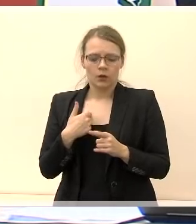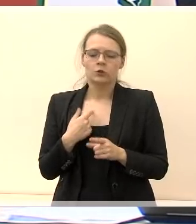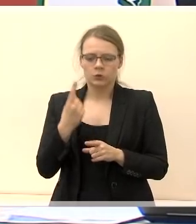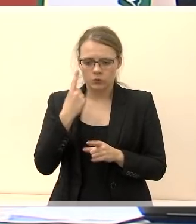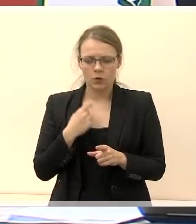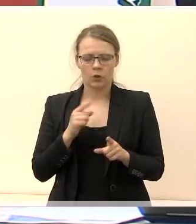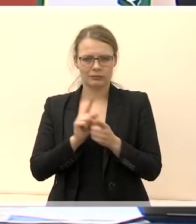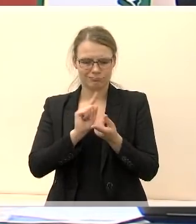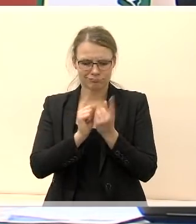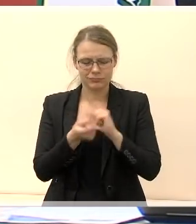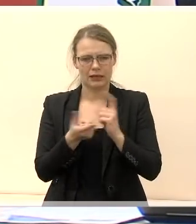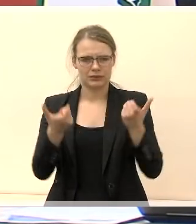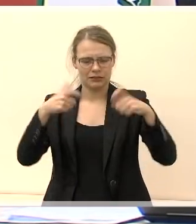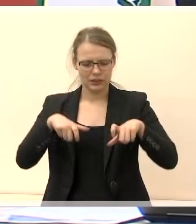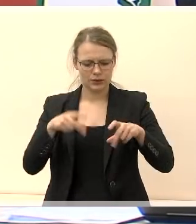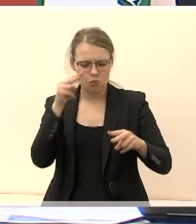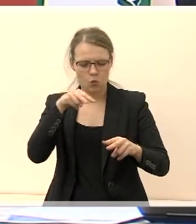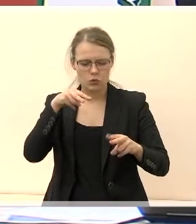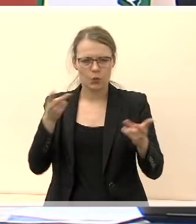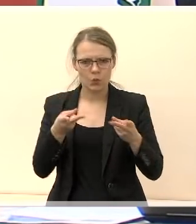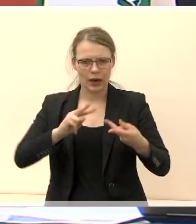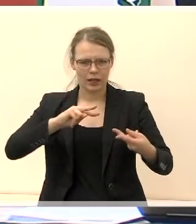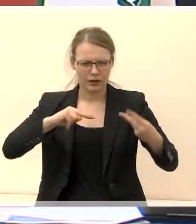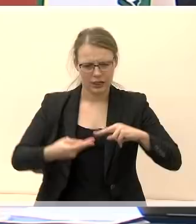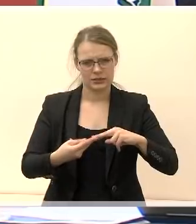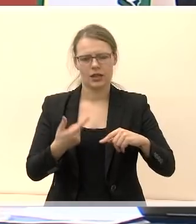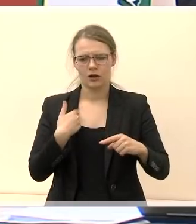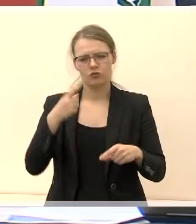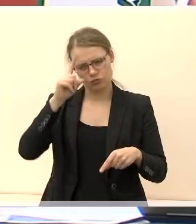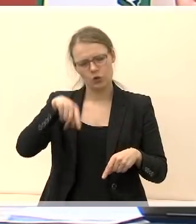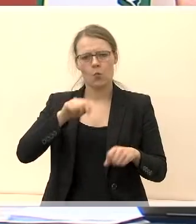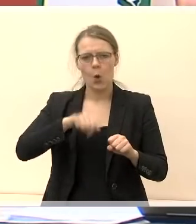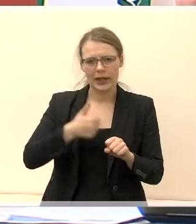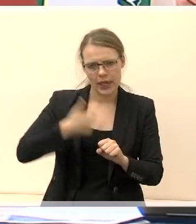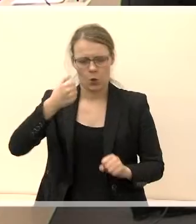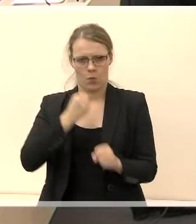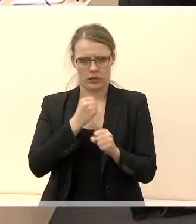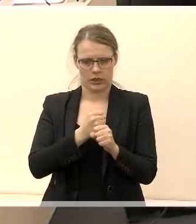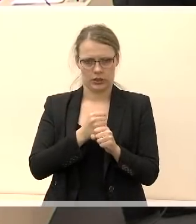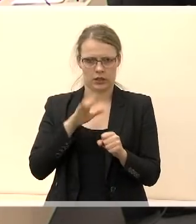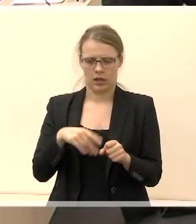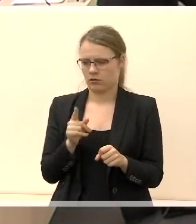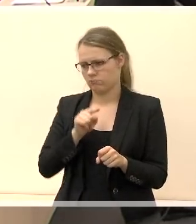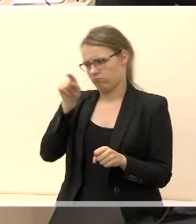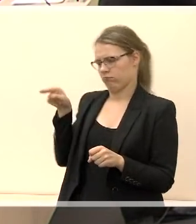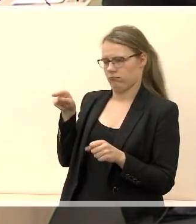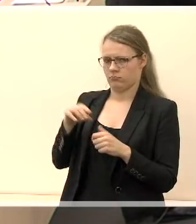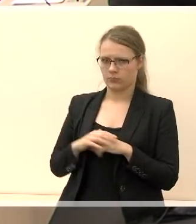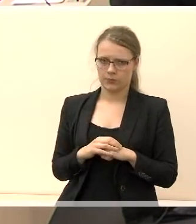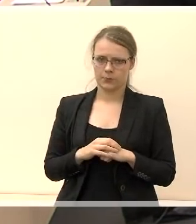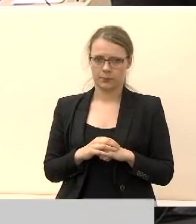požiūrį į savivaldą ir tikėti, kad mes galime padaryti gerokai geriau. Dėkui.